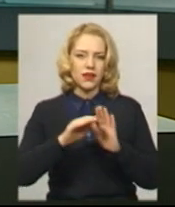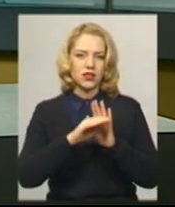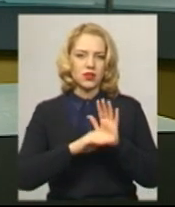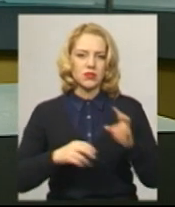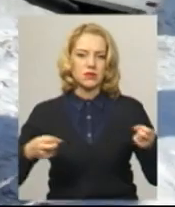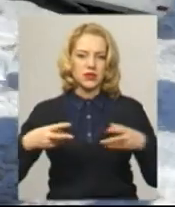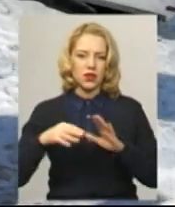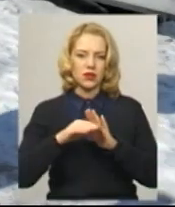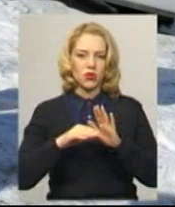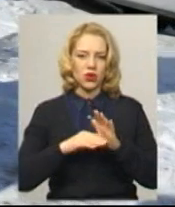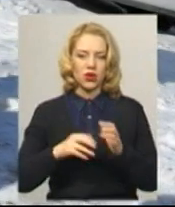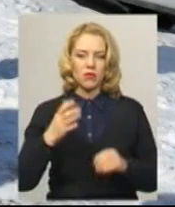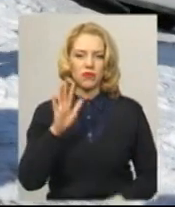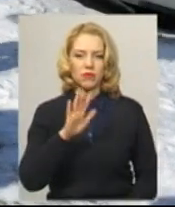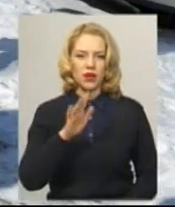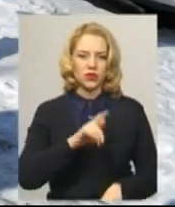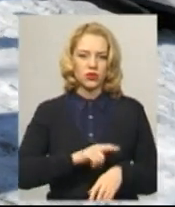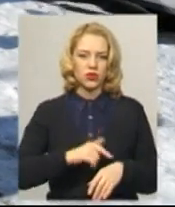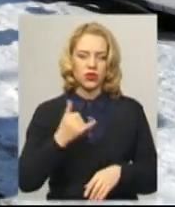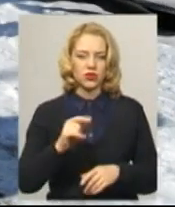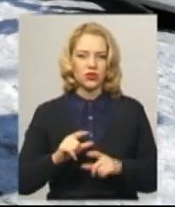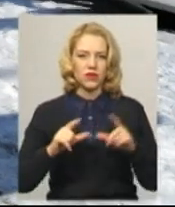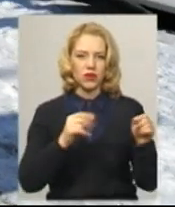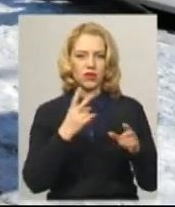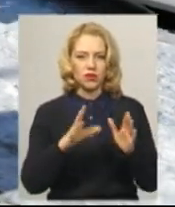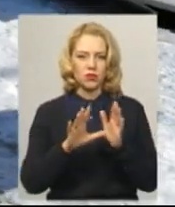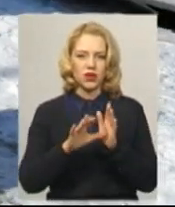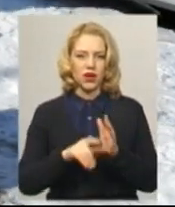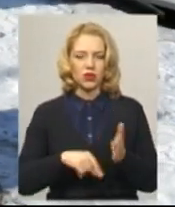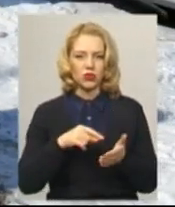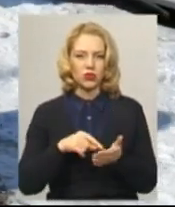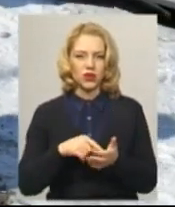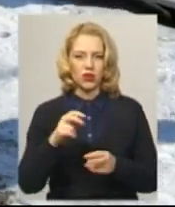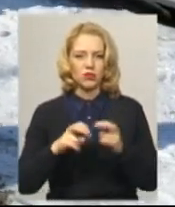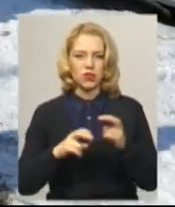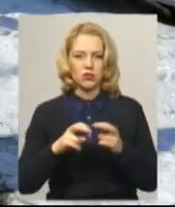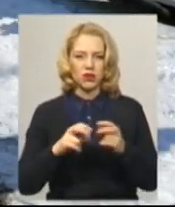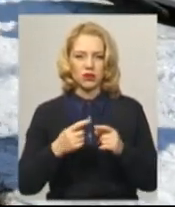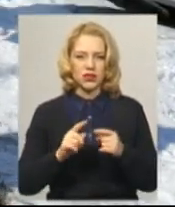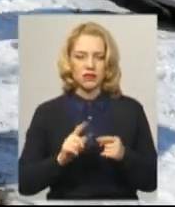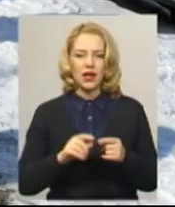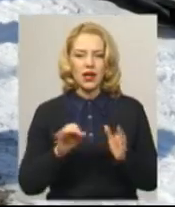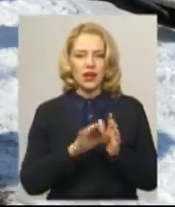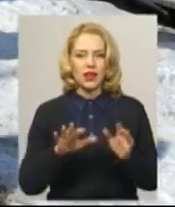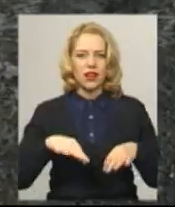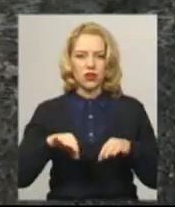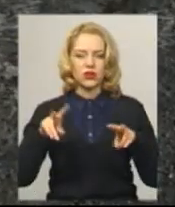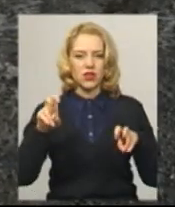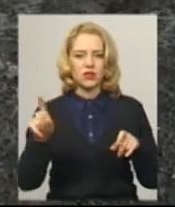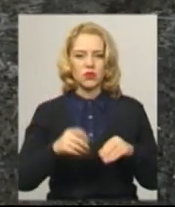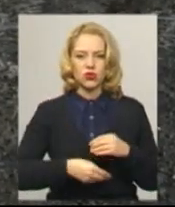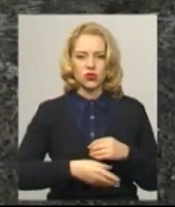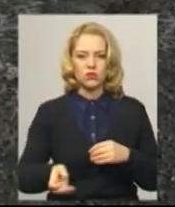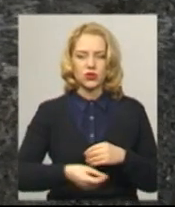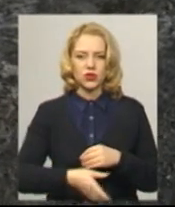О п'ятій годині сьогодні вийхало дві бригади комунального підприємства «Електротранс» аби присипати зупинки громадського